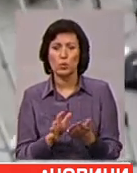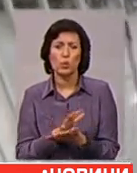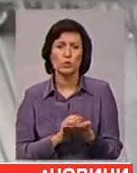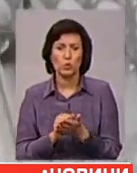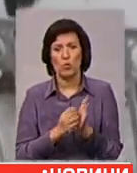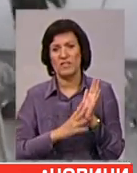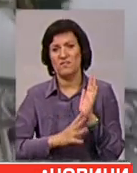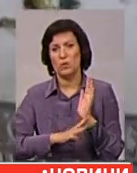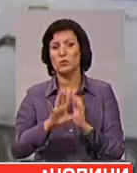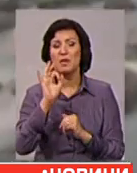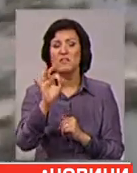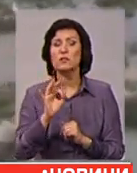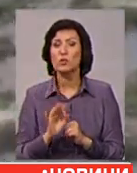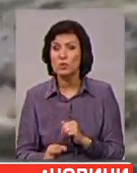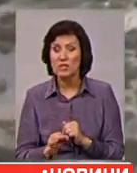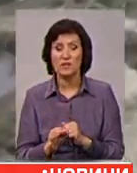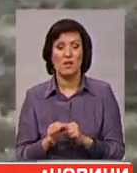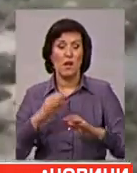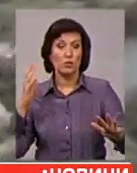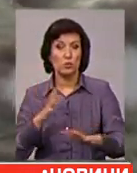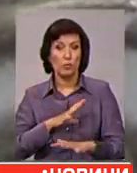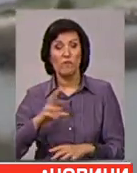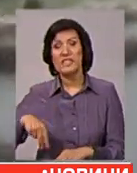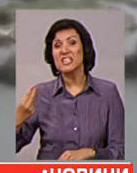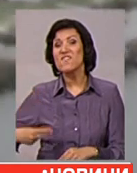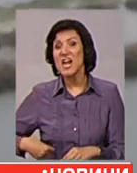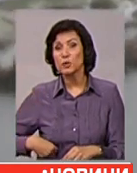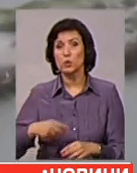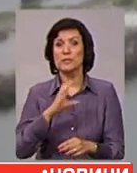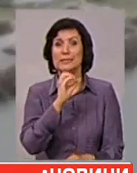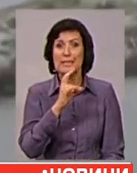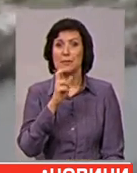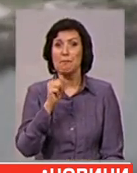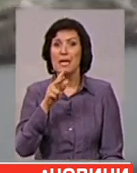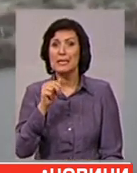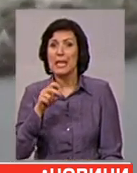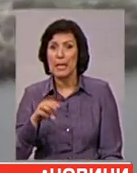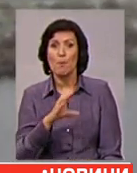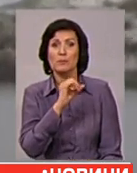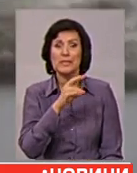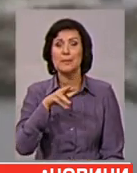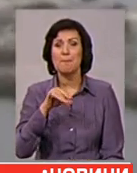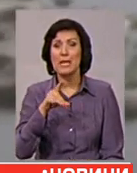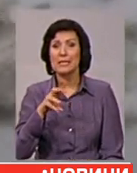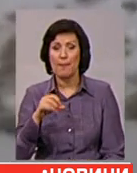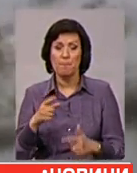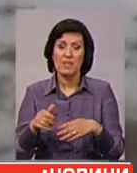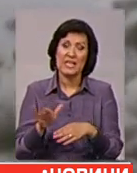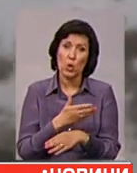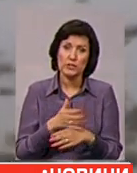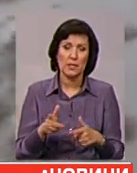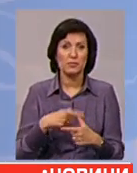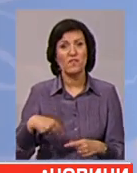зруйнована на 95%. Пронісся шторм і над французьким Сен-Бертелемом та Сан-Мартеном, які розділені між Францією та